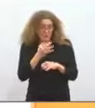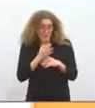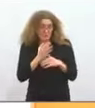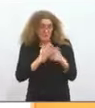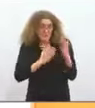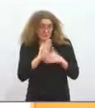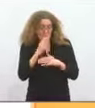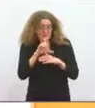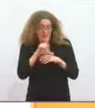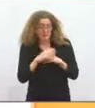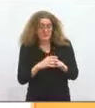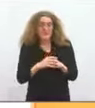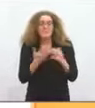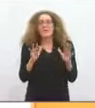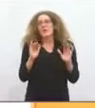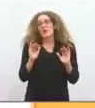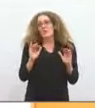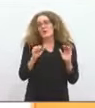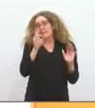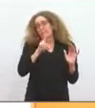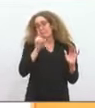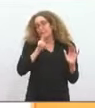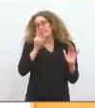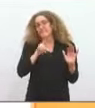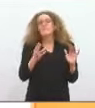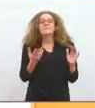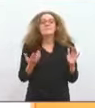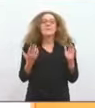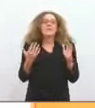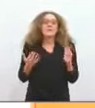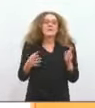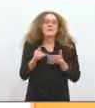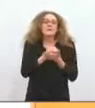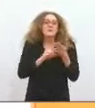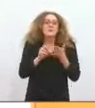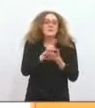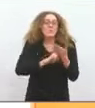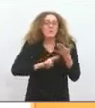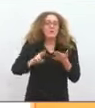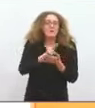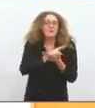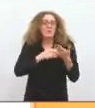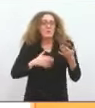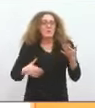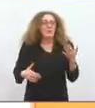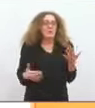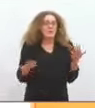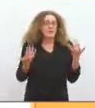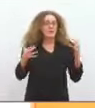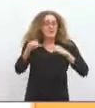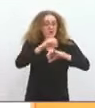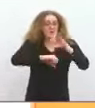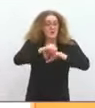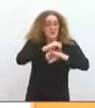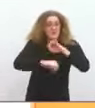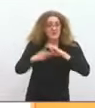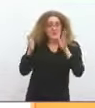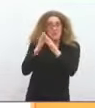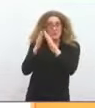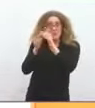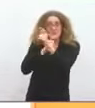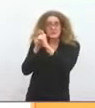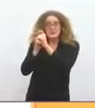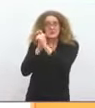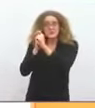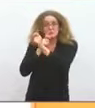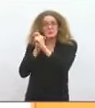situation, c'est que les collectivités locales organisées à l'échelle nationale aujourd'hui viennent d'ouvrir la discussion qui a été acceptée comme discussion, ce n pas